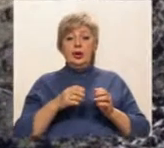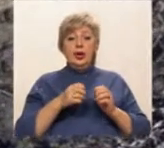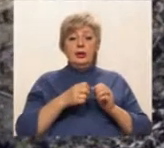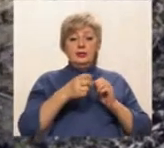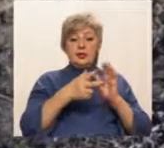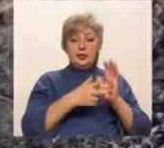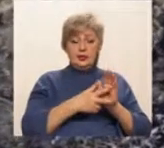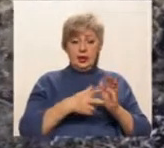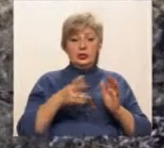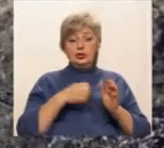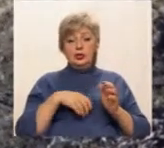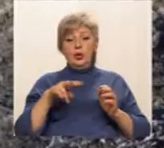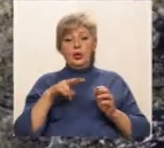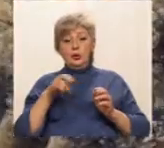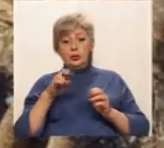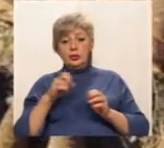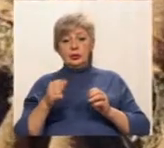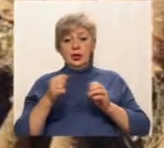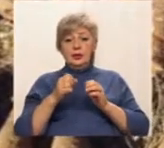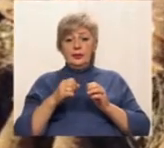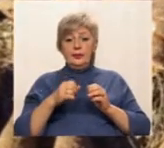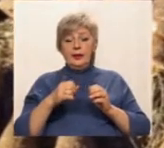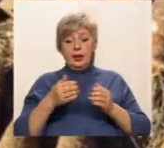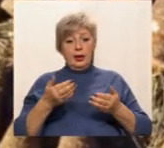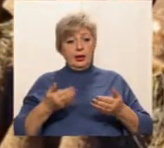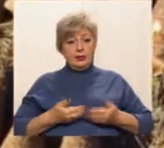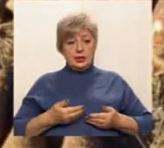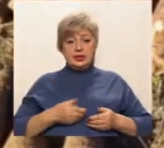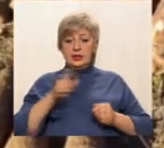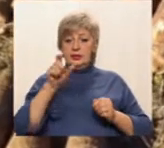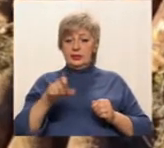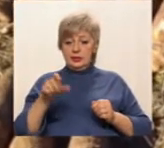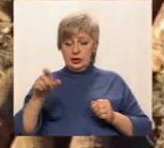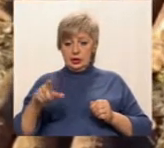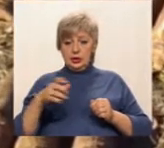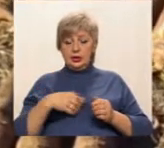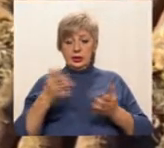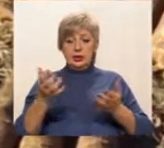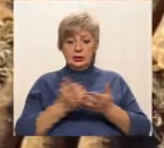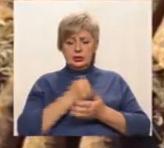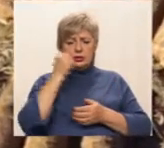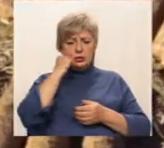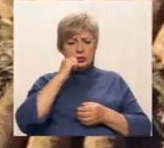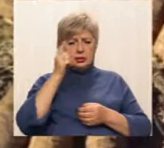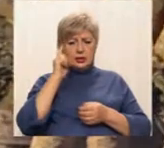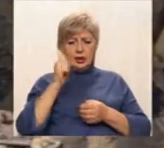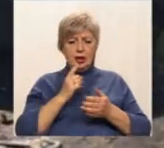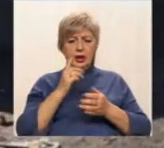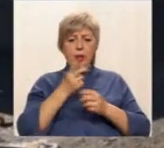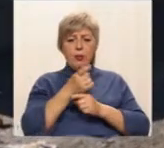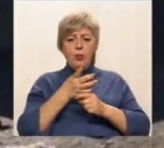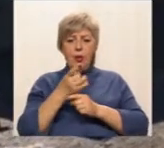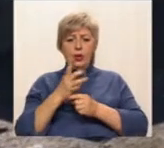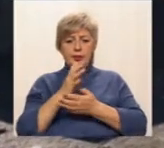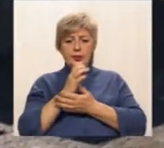ранок у лісосмузі Широківського району місцевий мешканець знайшов дві застарілі боєприпаси. Вибухотехніки, що прибули